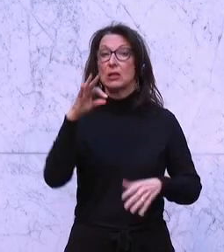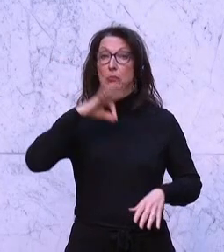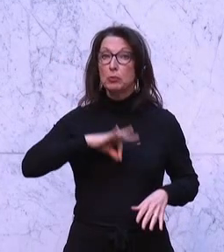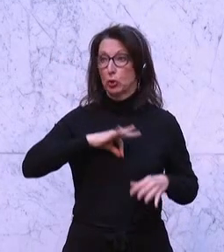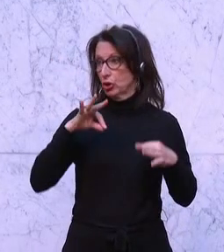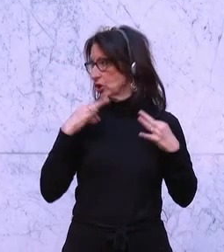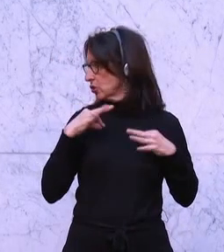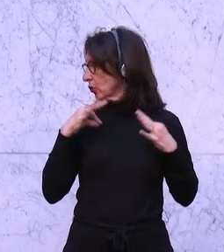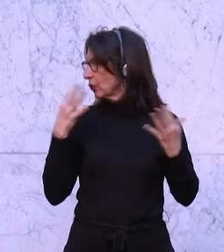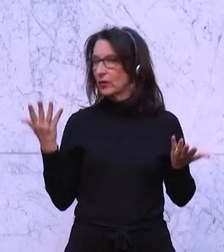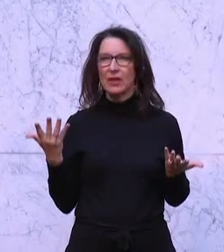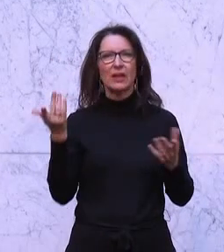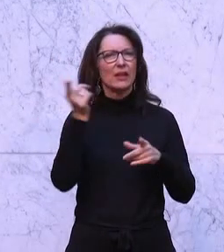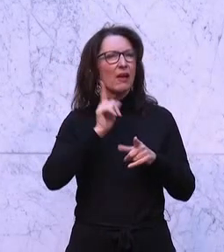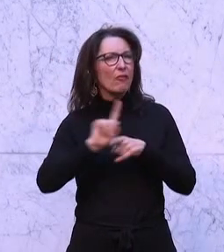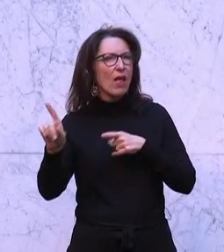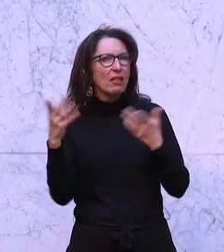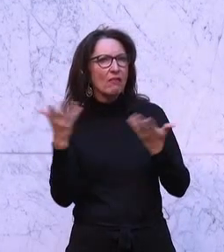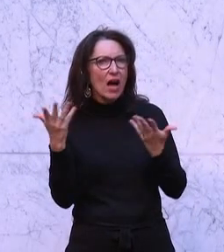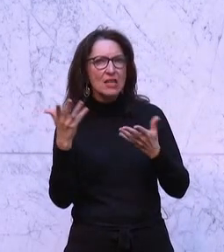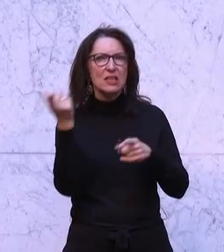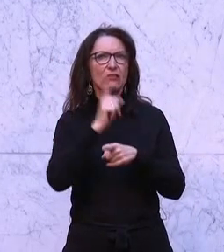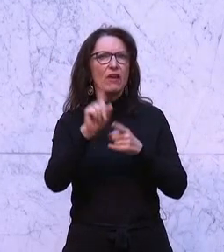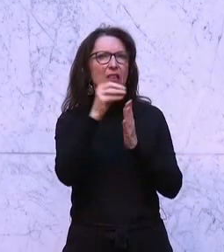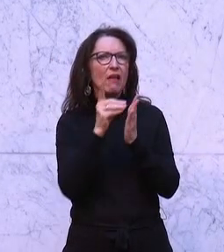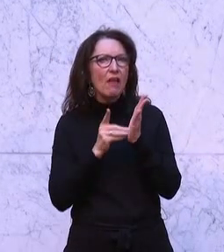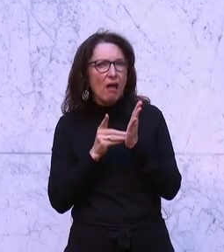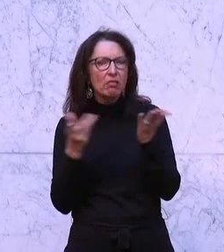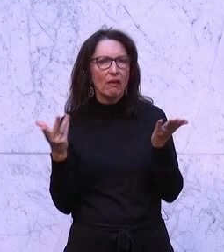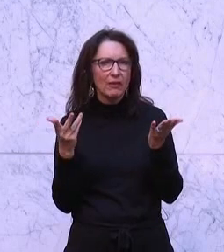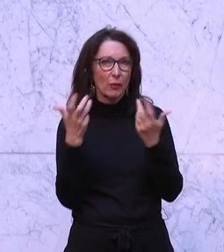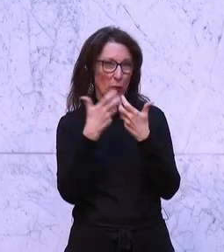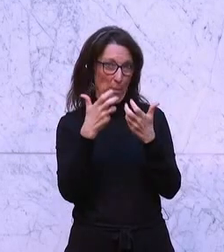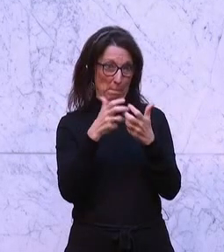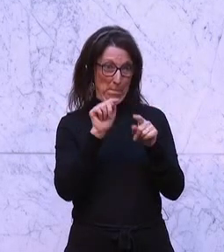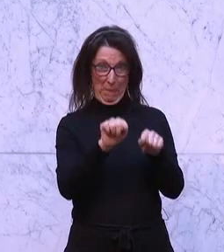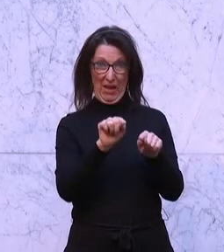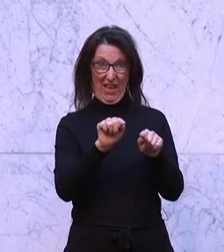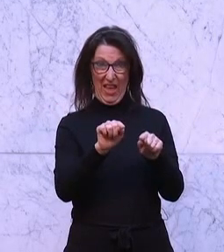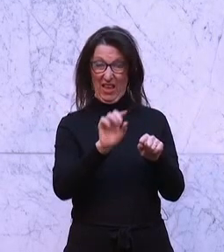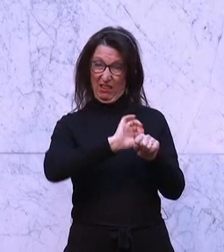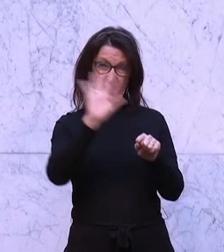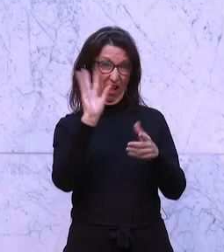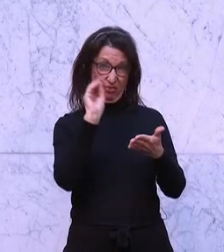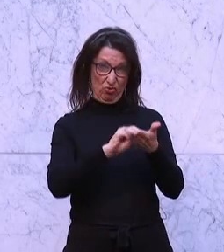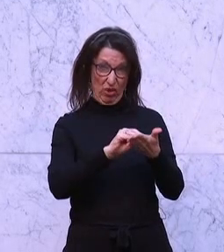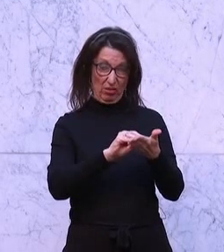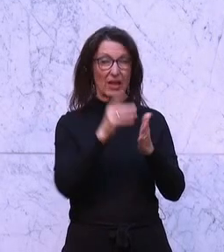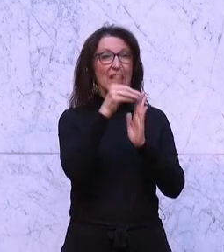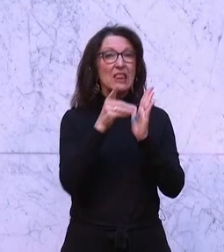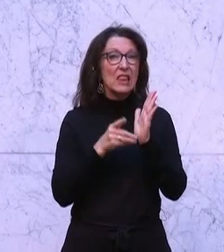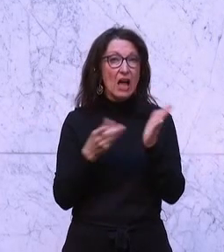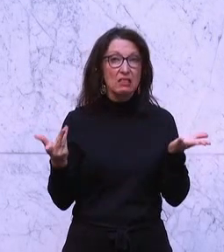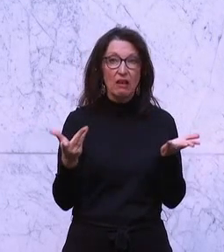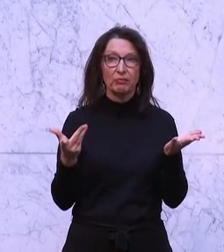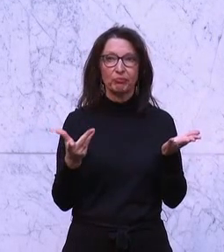Ein großes Manko ist die fehlende Datenlage und die wird im Bericht selbst ganz klar festgehalten. Die Daten seien